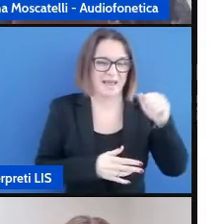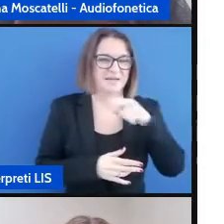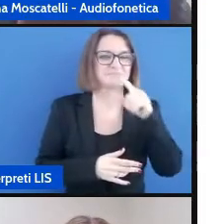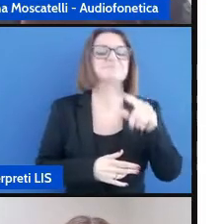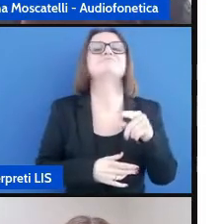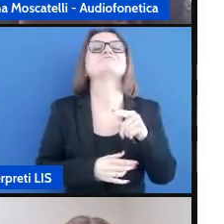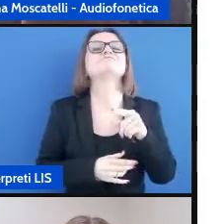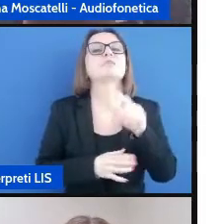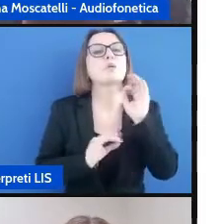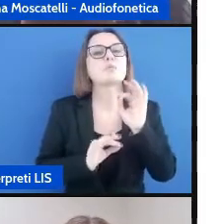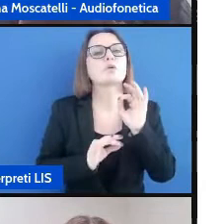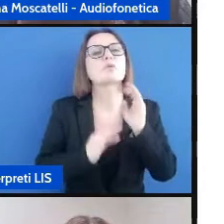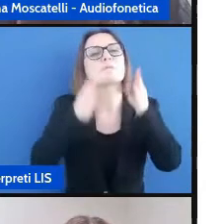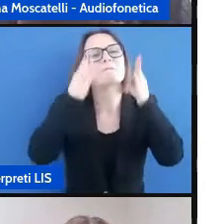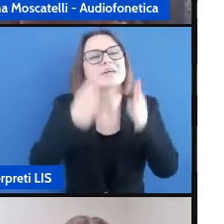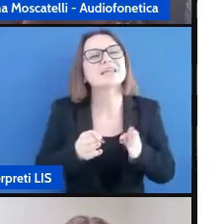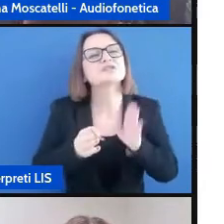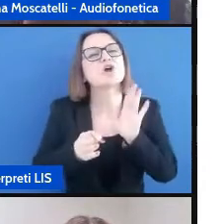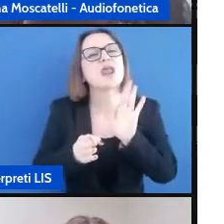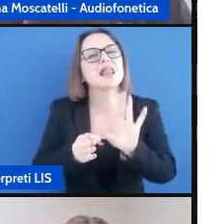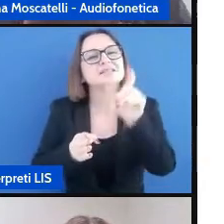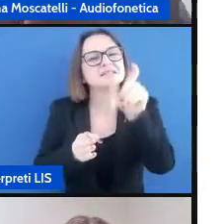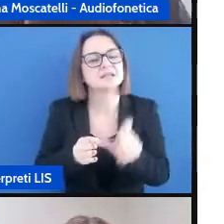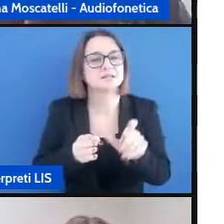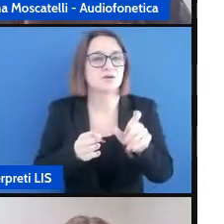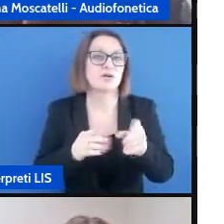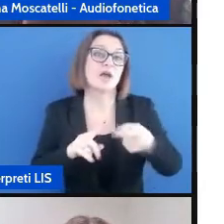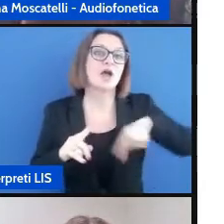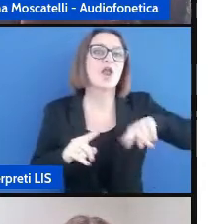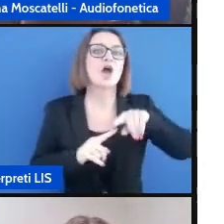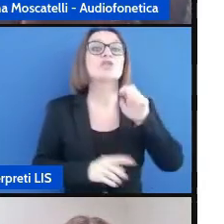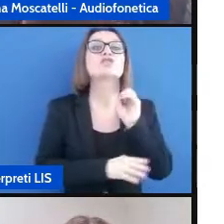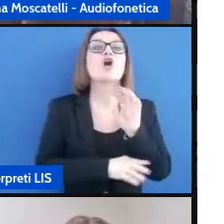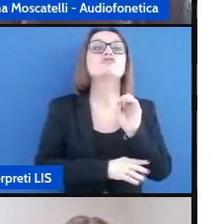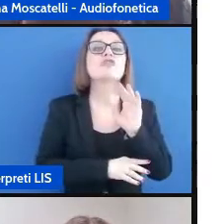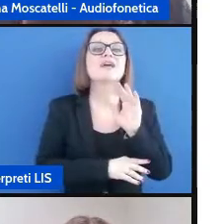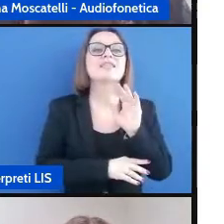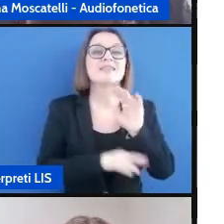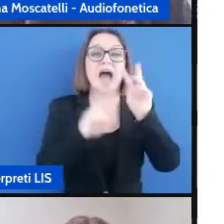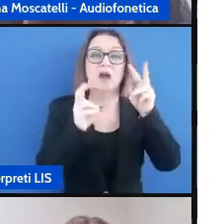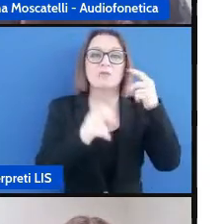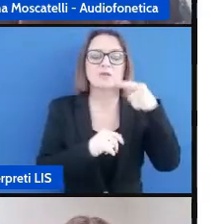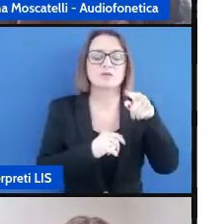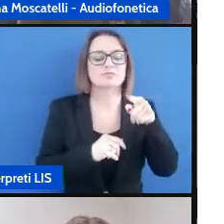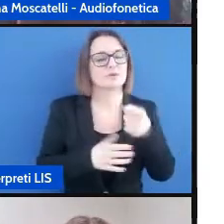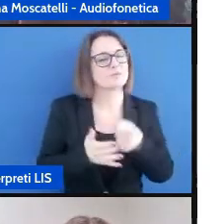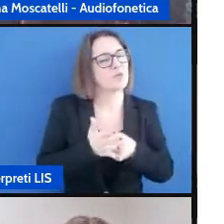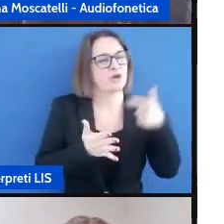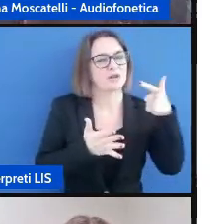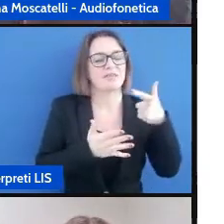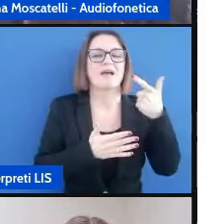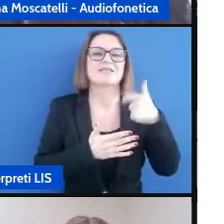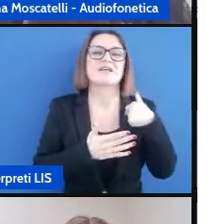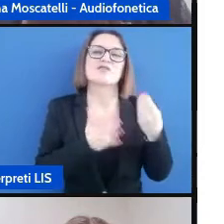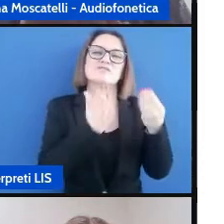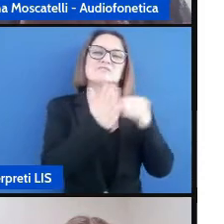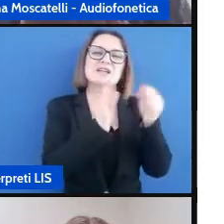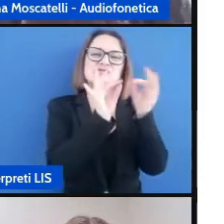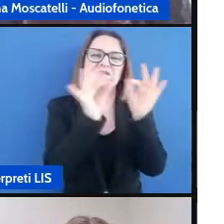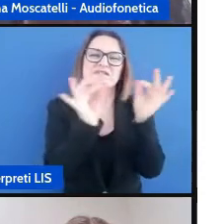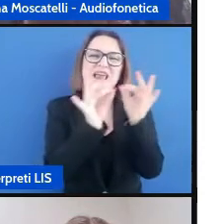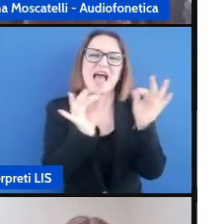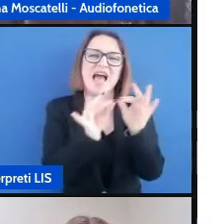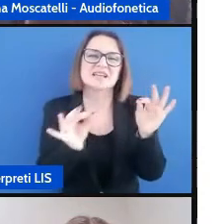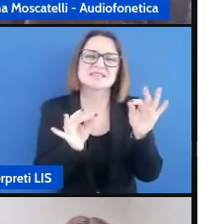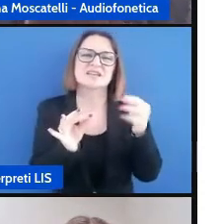personalizzazione che è un tema per noi docenti fondamentale vi ho inserito una frase presa da